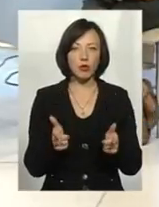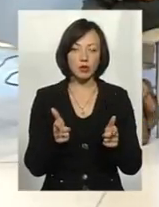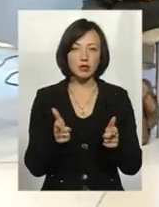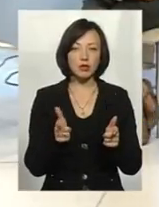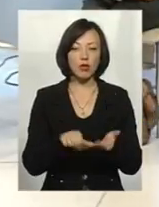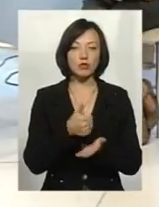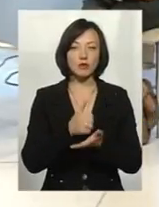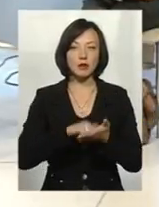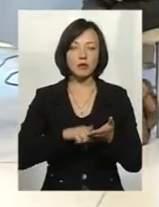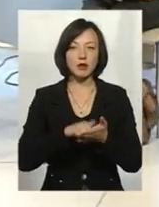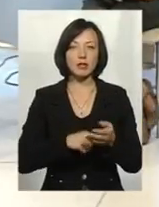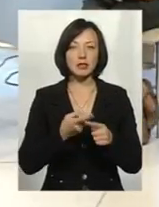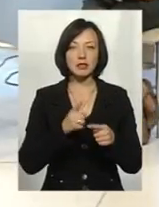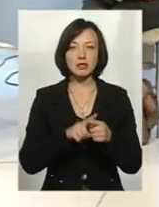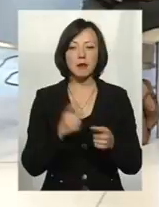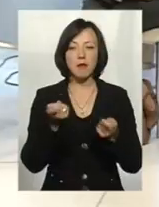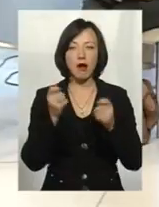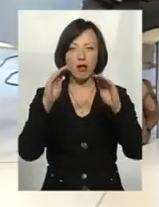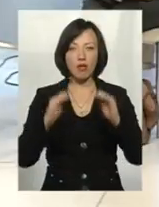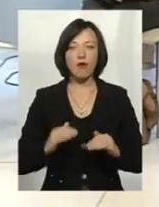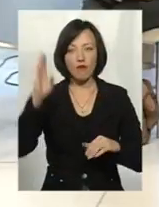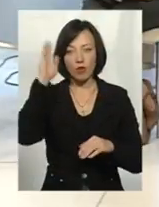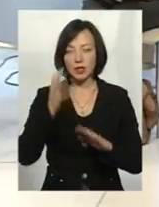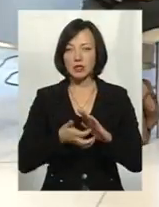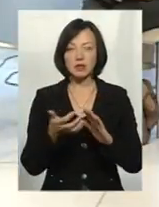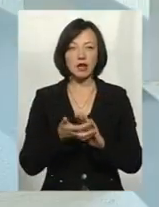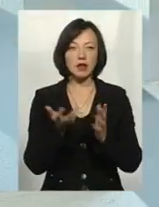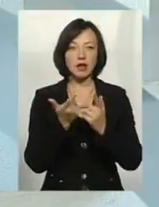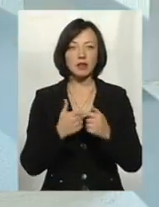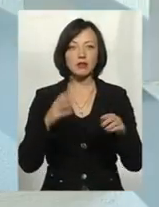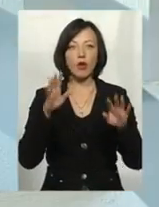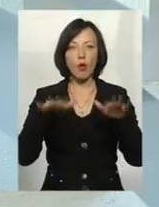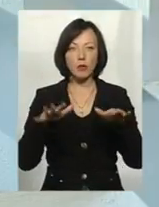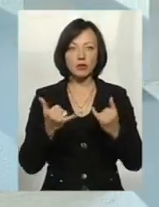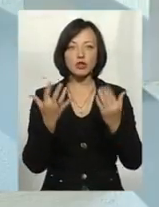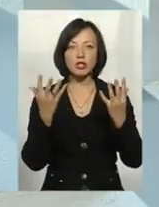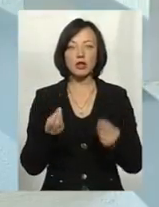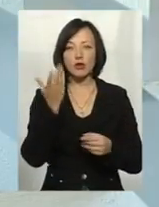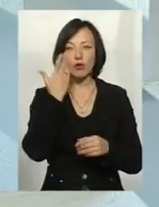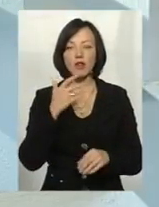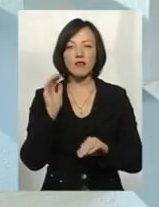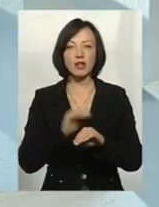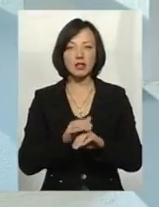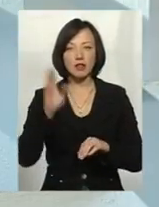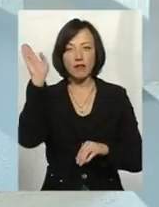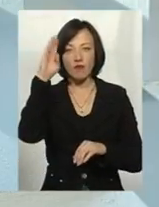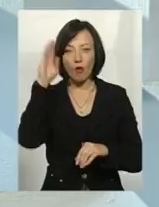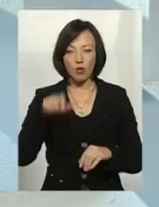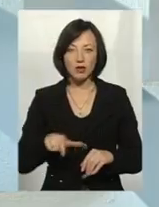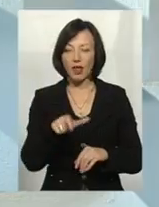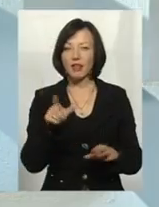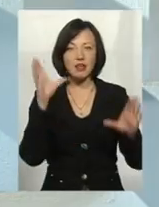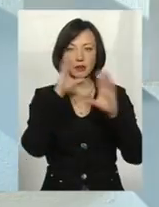Основний чинник – це маловоді, які спричинили недостатню кількість опадів на сьогоднішній день, коли фактично водні об'єкти не